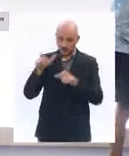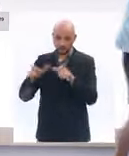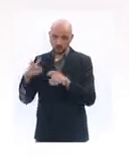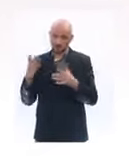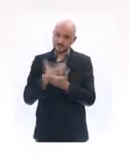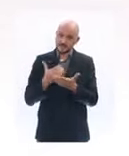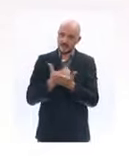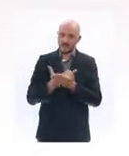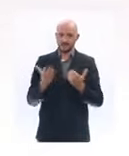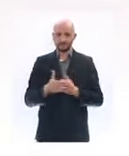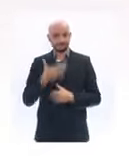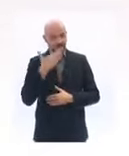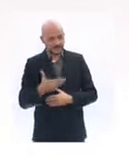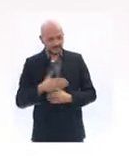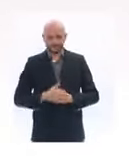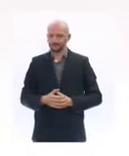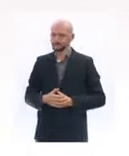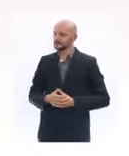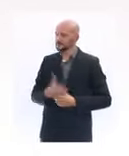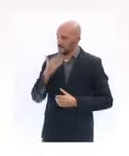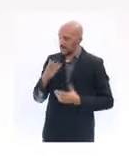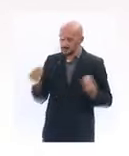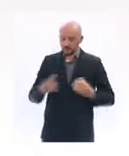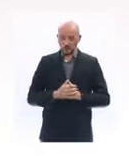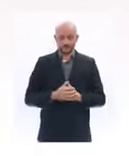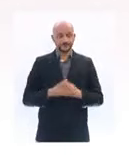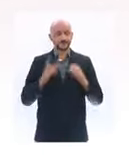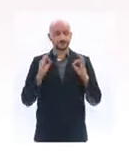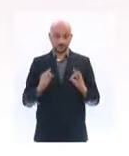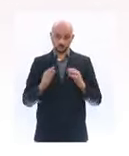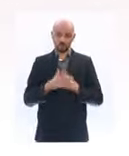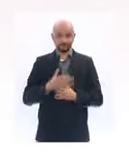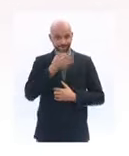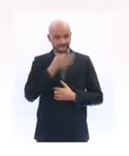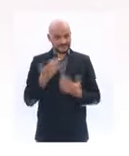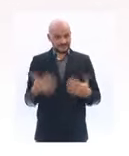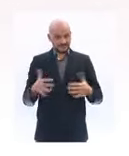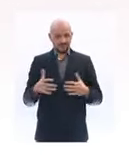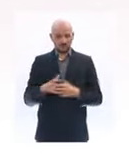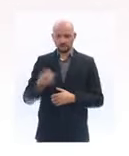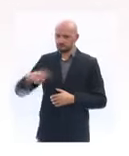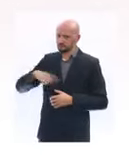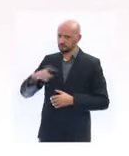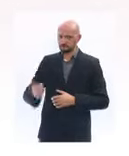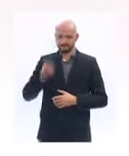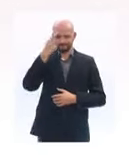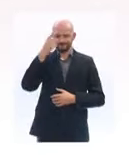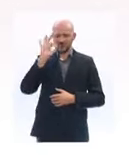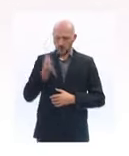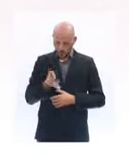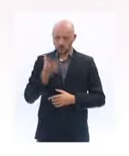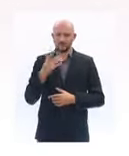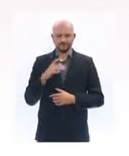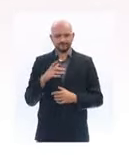beaucoup. Je l'ai dit, nous sommes parfaitement conscients des conséquences économiques et sociales